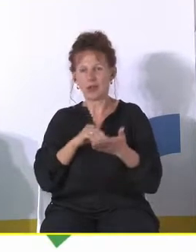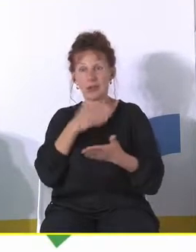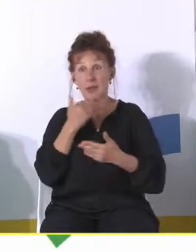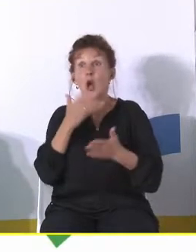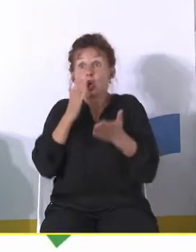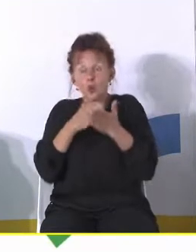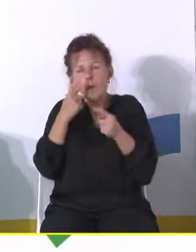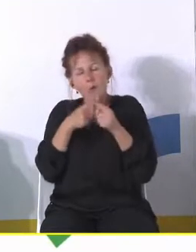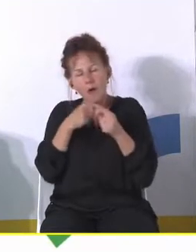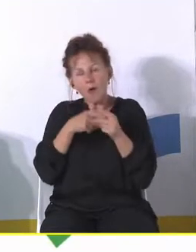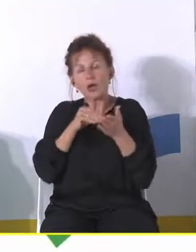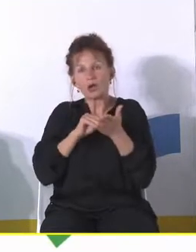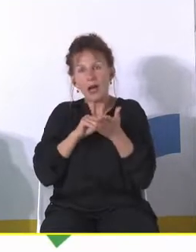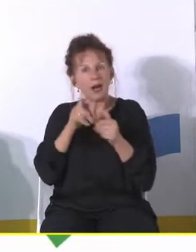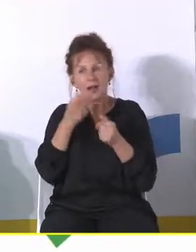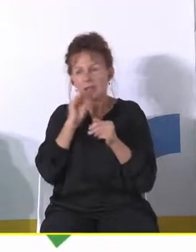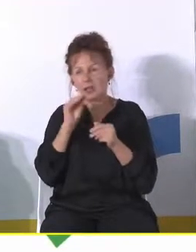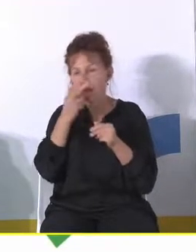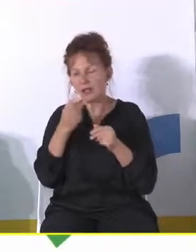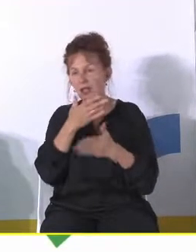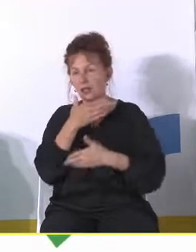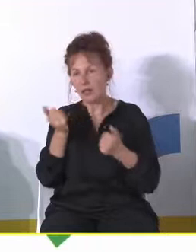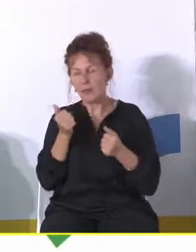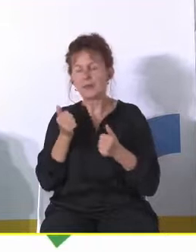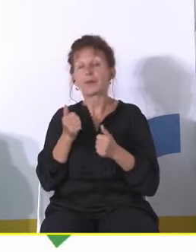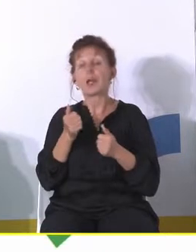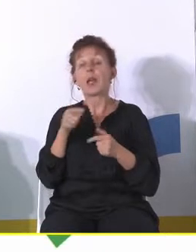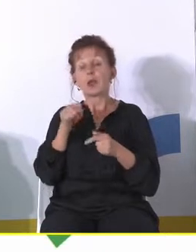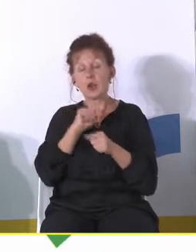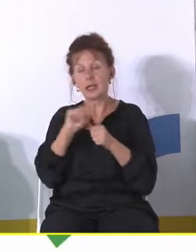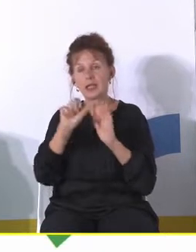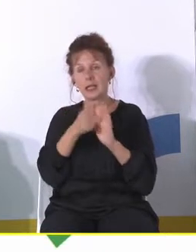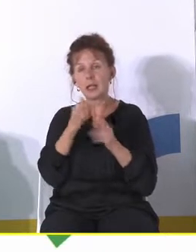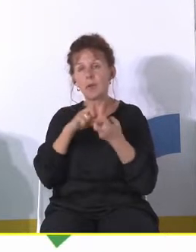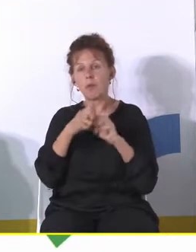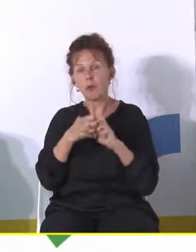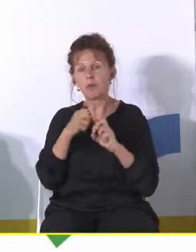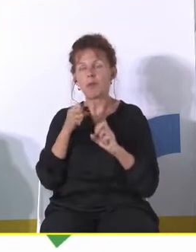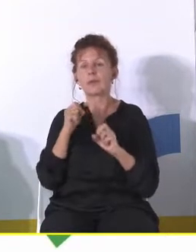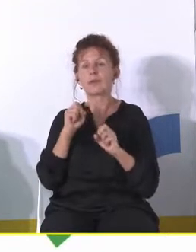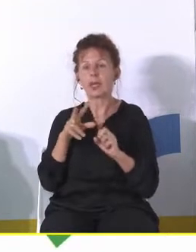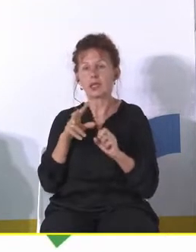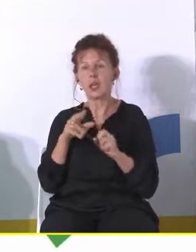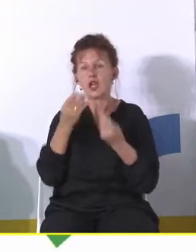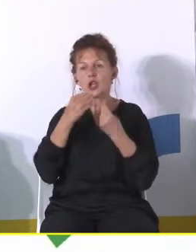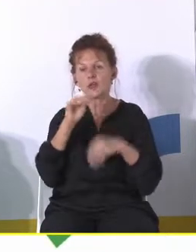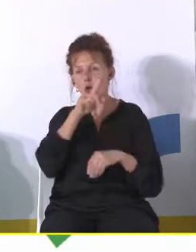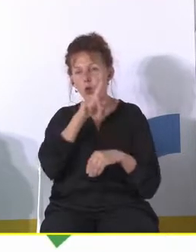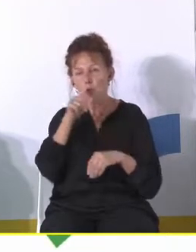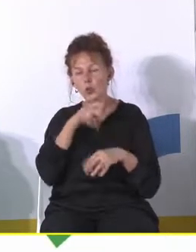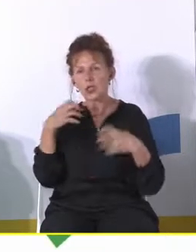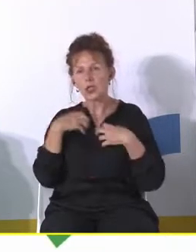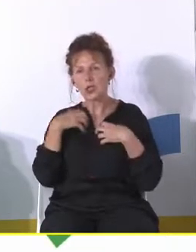zaczynamy doświadczać, ale właściwie jeszcze tego tak nie widać, tak? I to jest myślę też jeden problem tego, że my właściwie większość ludzi